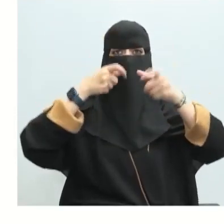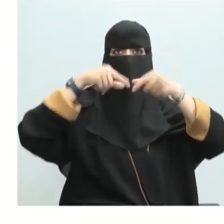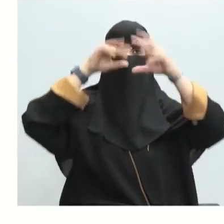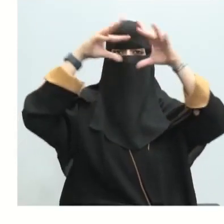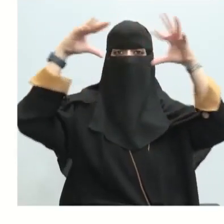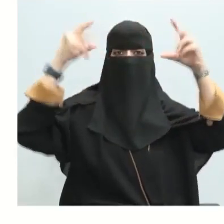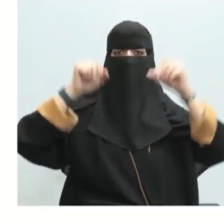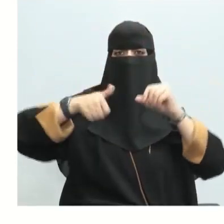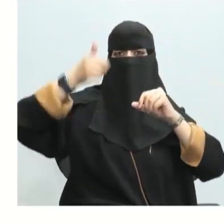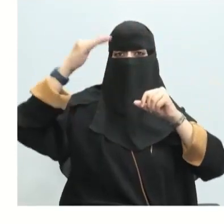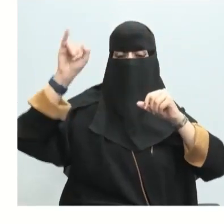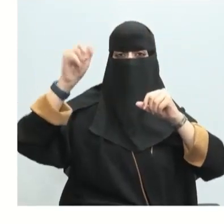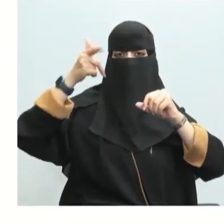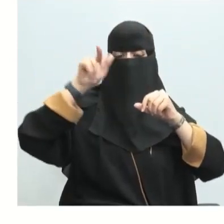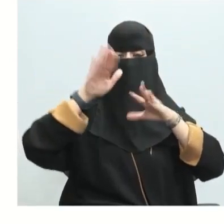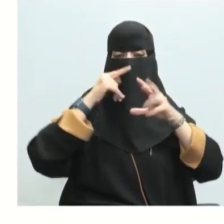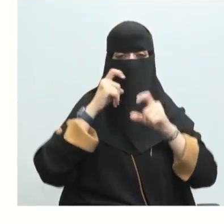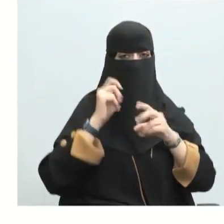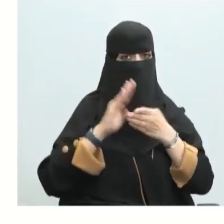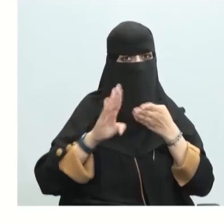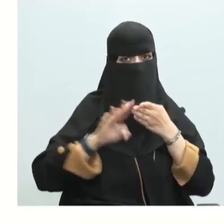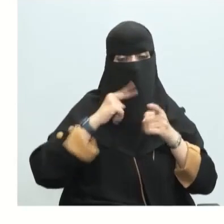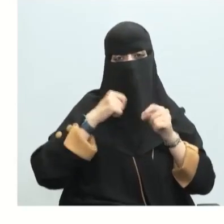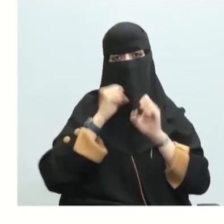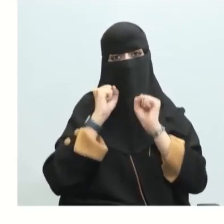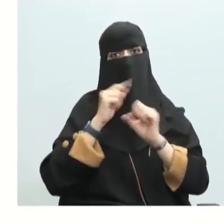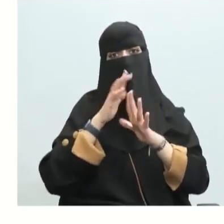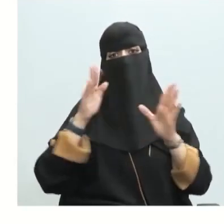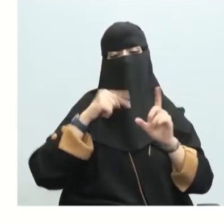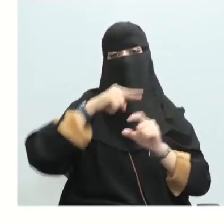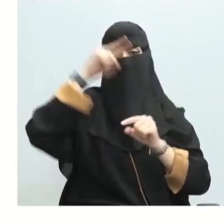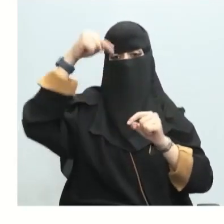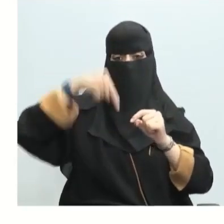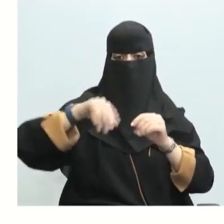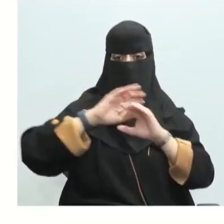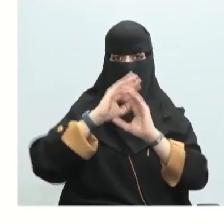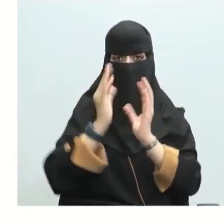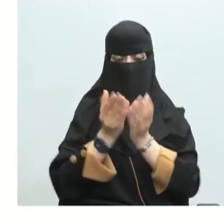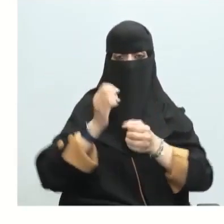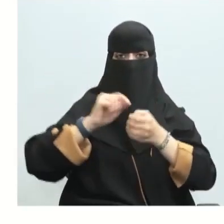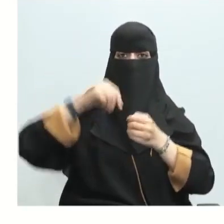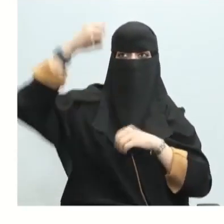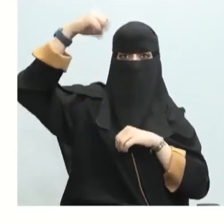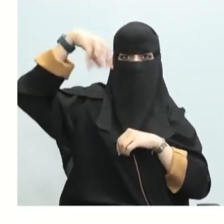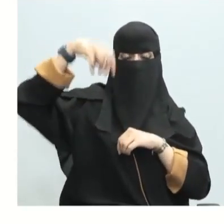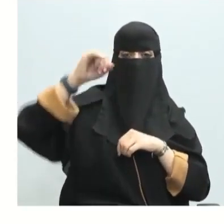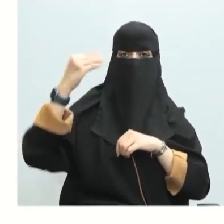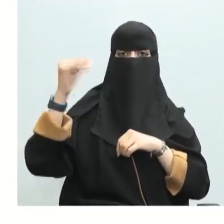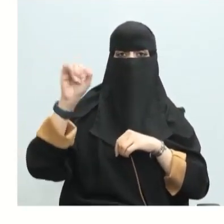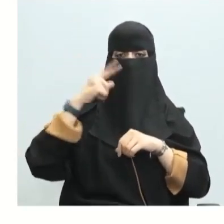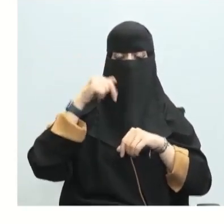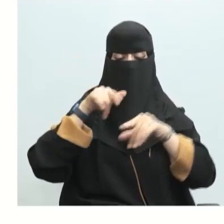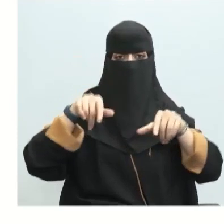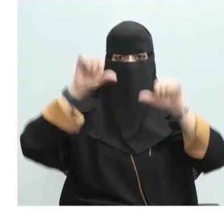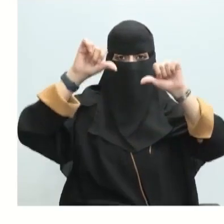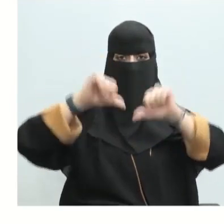جدا من ضمنها حمض الكبريتيك وهو حمض قوي يصل إلى الأرض على شكل مطر حمضي يدمر